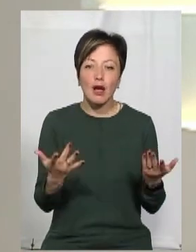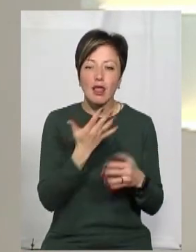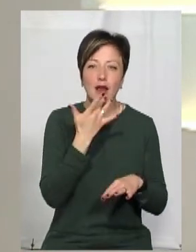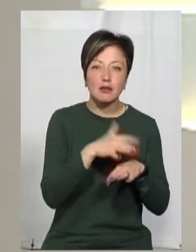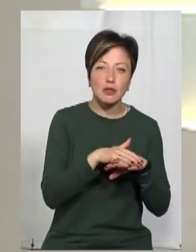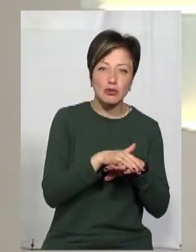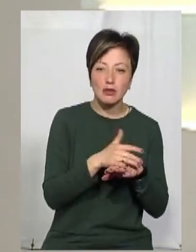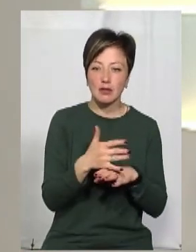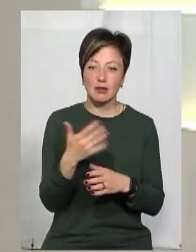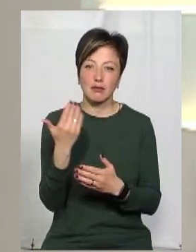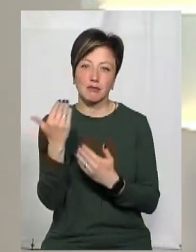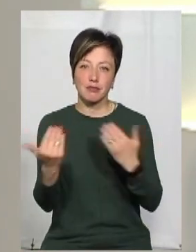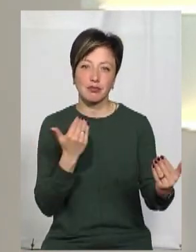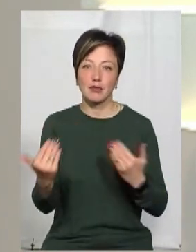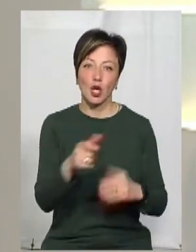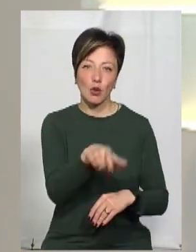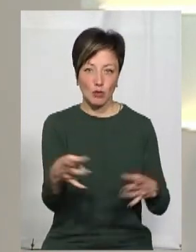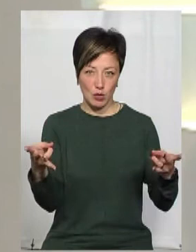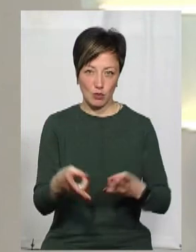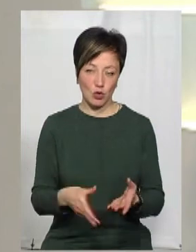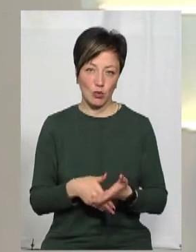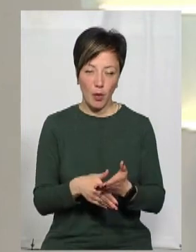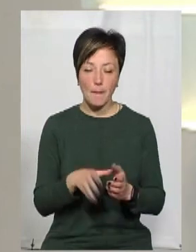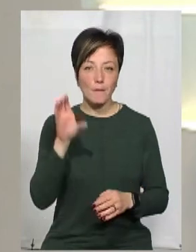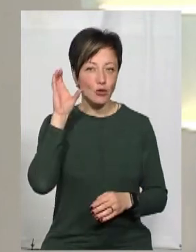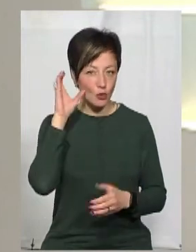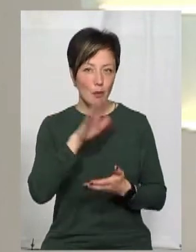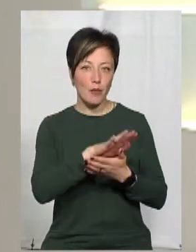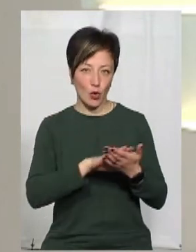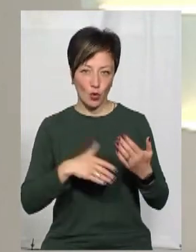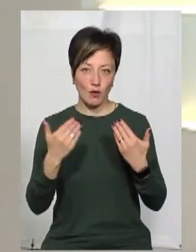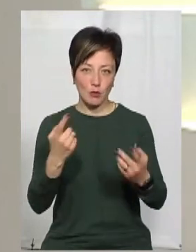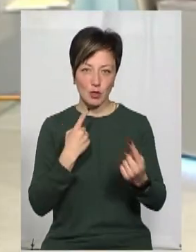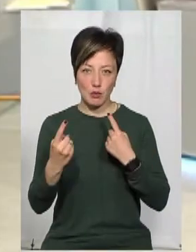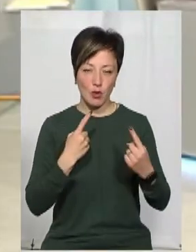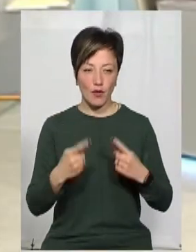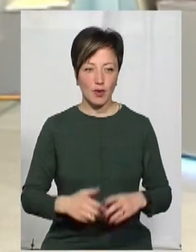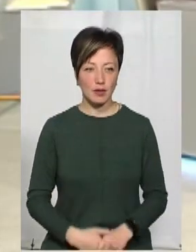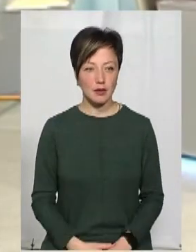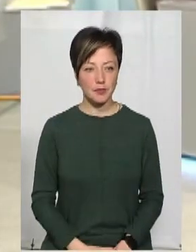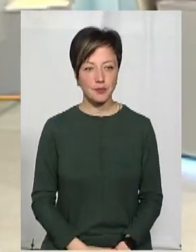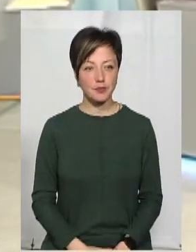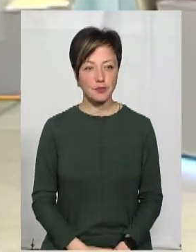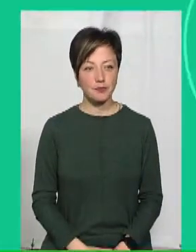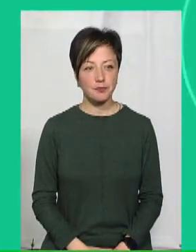чи національності належать люди, які потребують допомоги. Ми послухаємо його і тоді за вами продовжимо ще розмову.